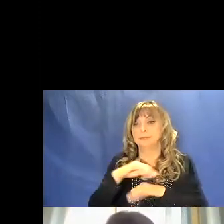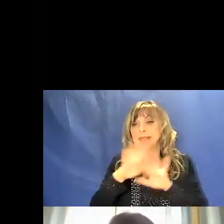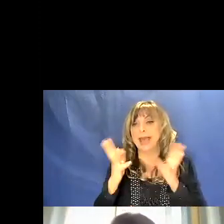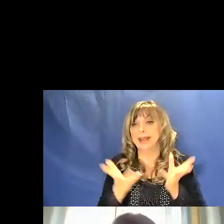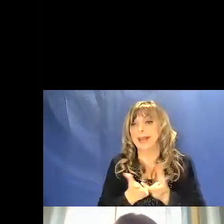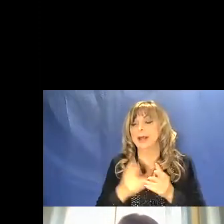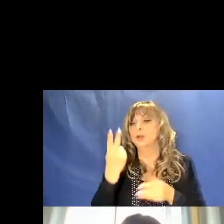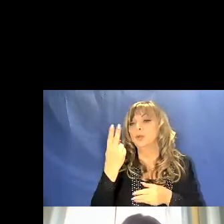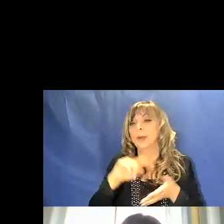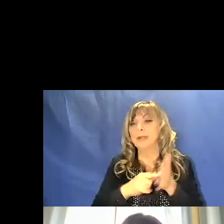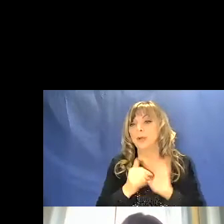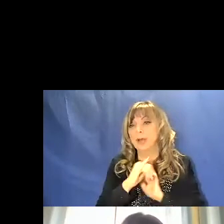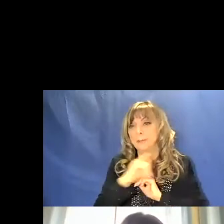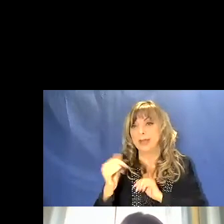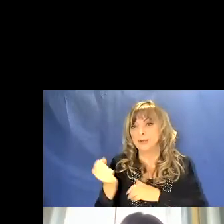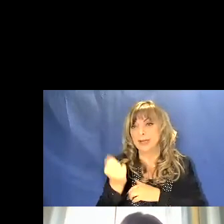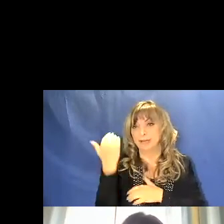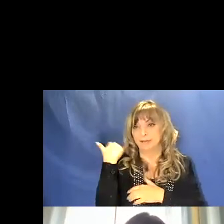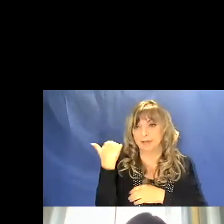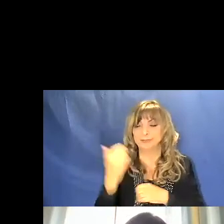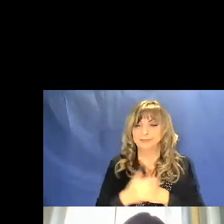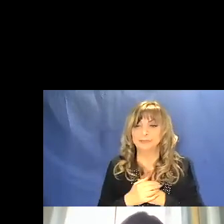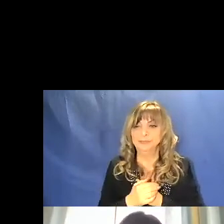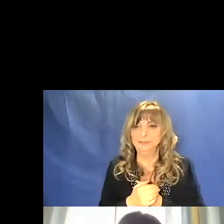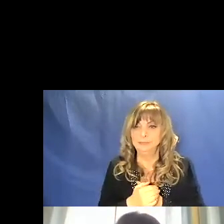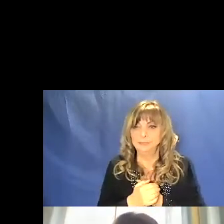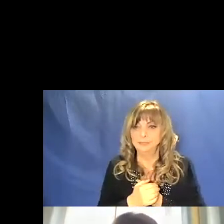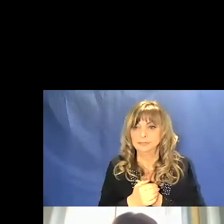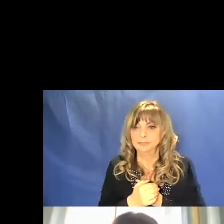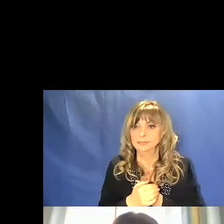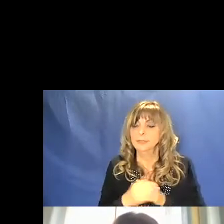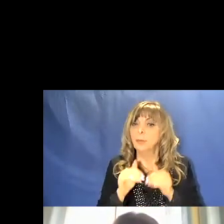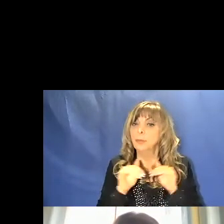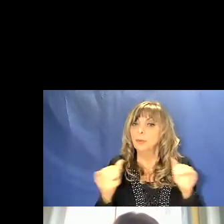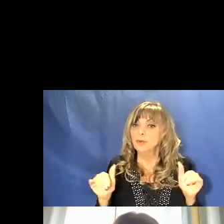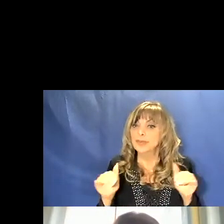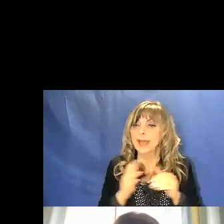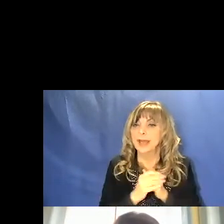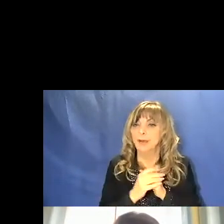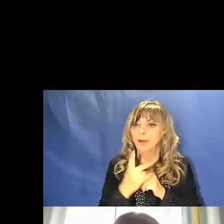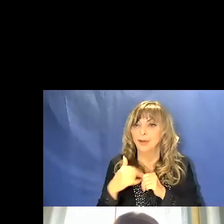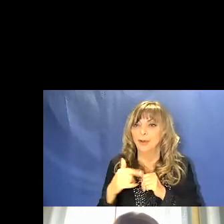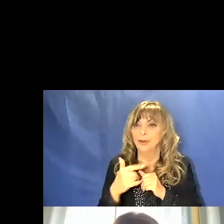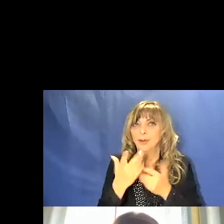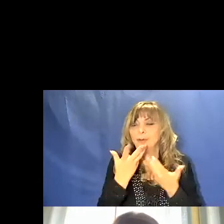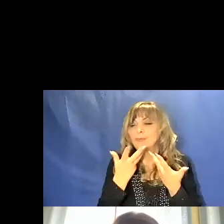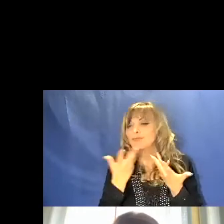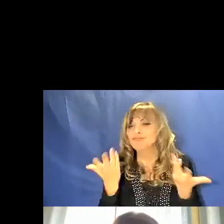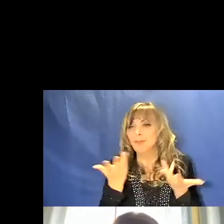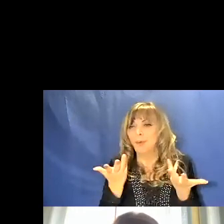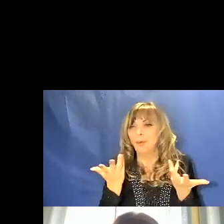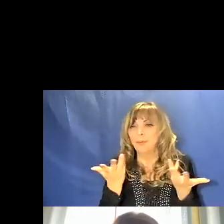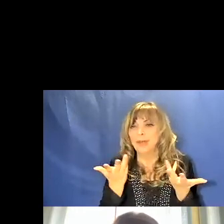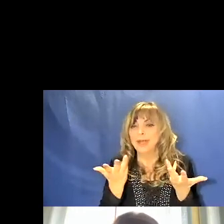milioni e mezzo di anni fa. è un museo che abbiamo inteso come